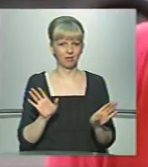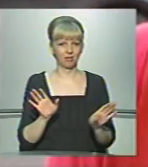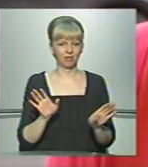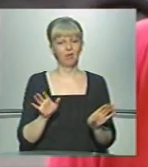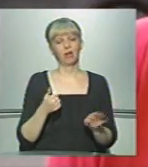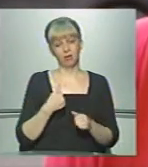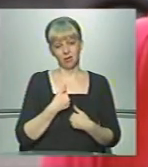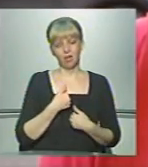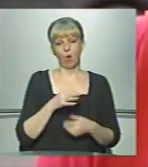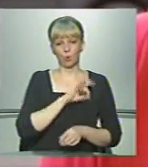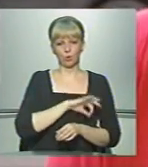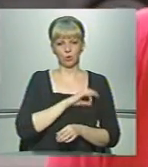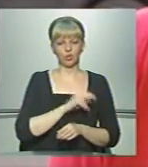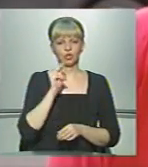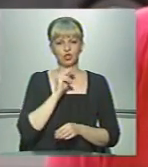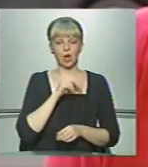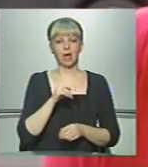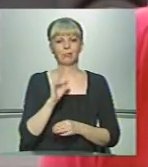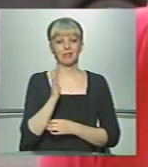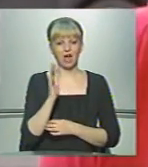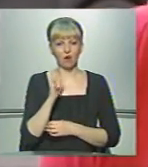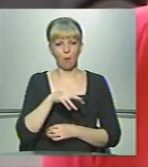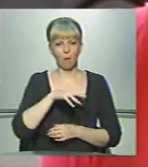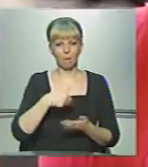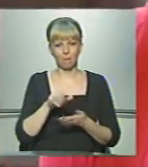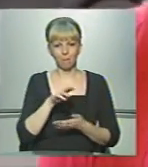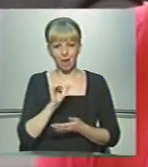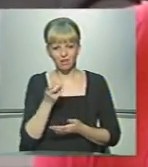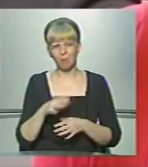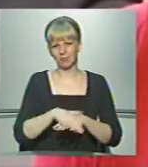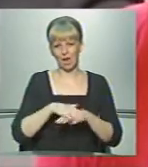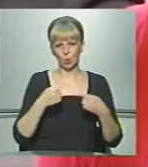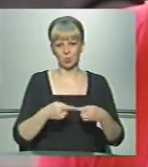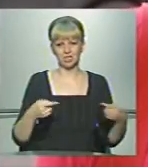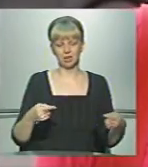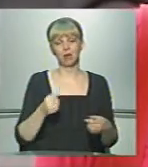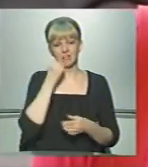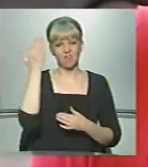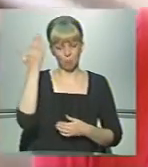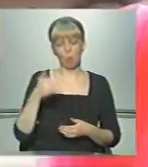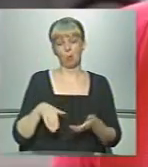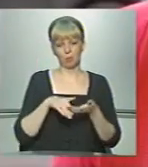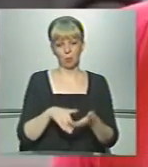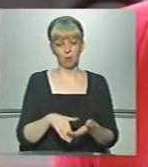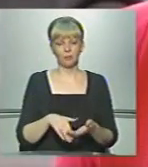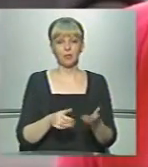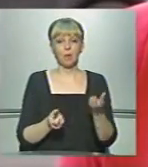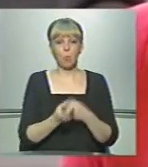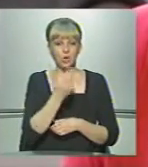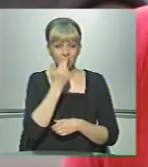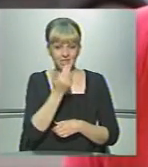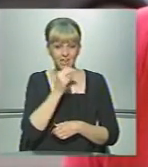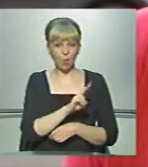Я користуюся чайним деревом, маслом, народними средствами. І, слава Богу, допомагає. Появляється